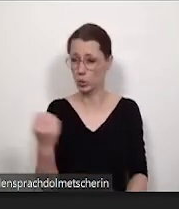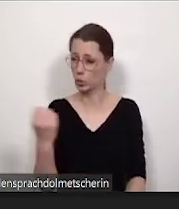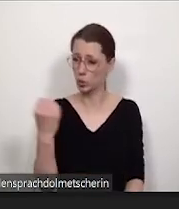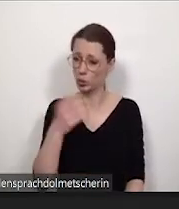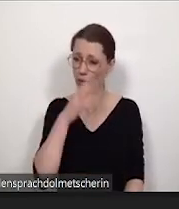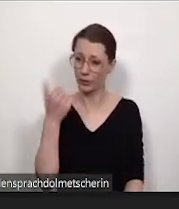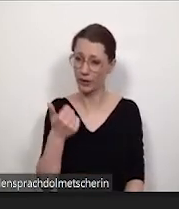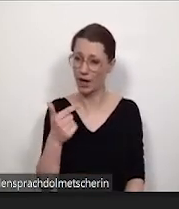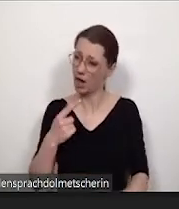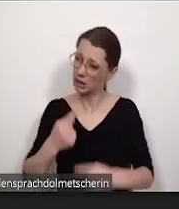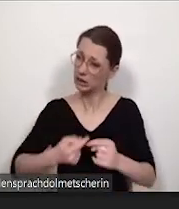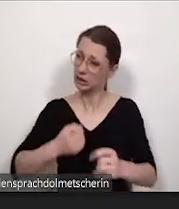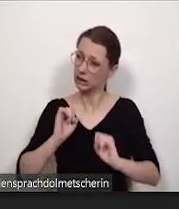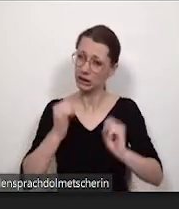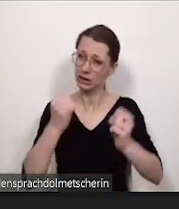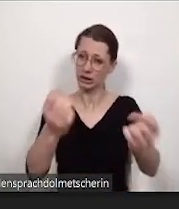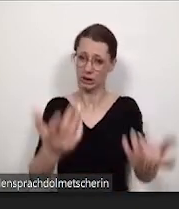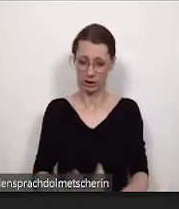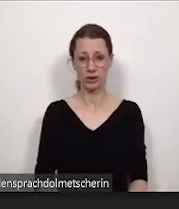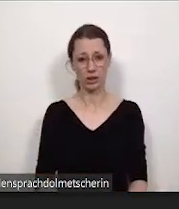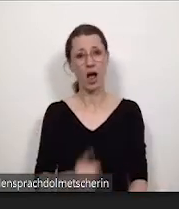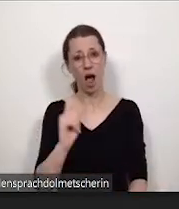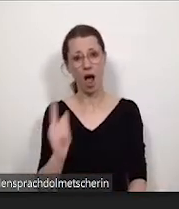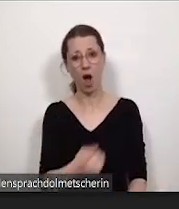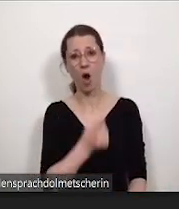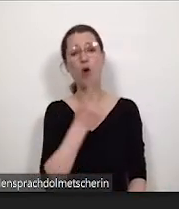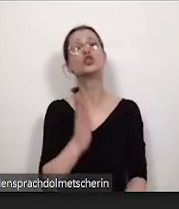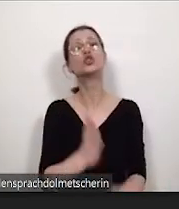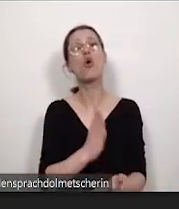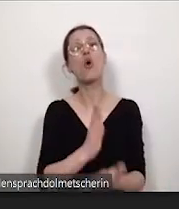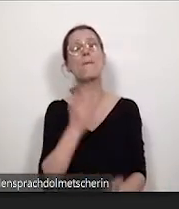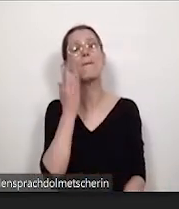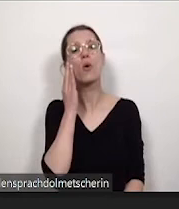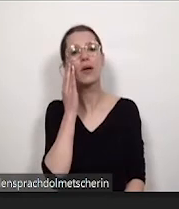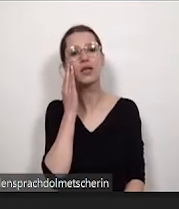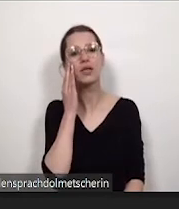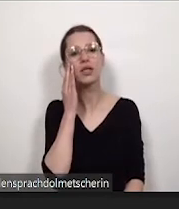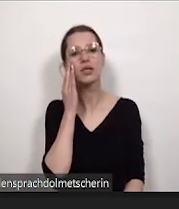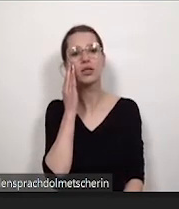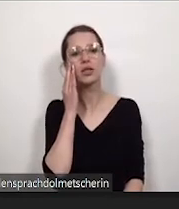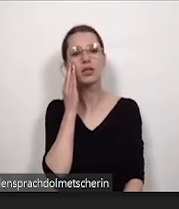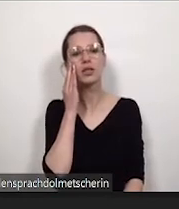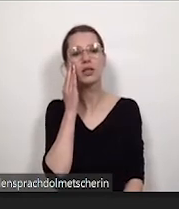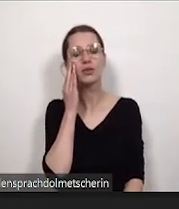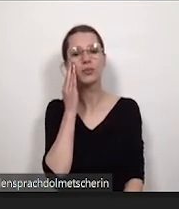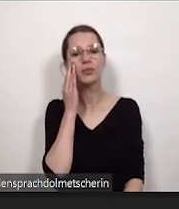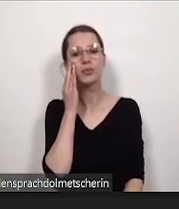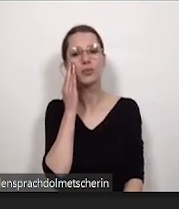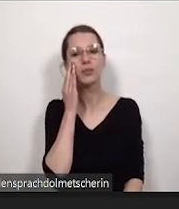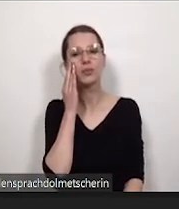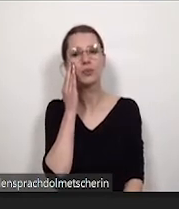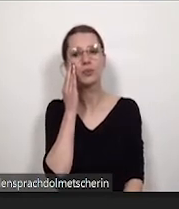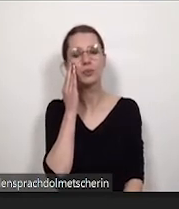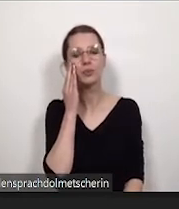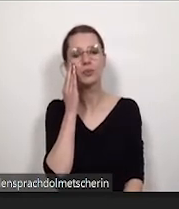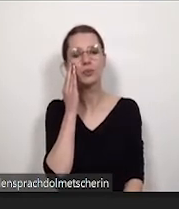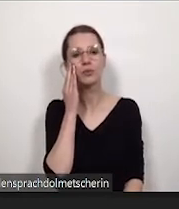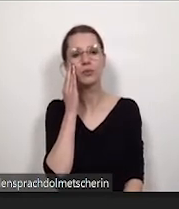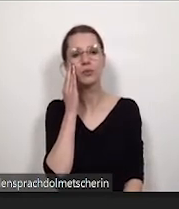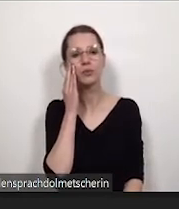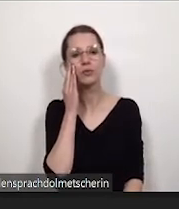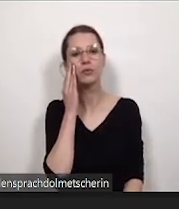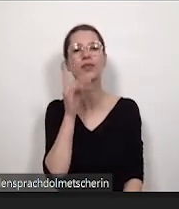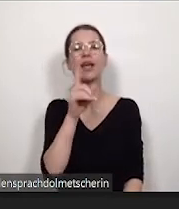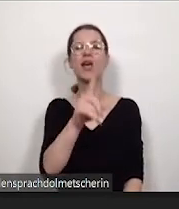und den wir gerne weiterführen würden. Und wir haben auch schon publiziert zum Serious Game einmal auf der Delphi zu